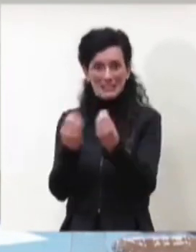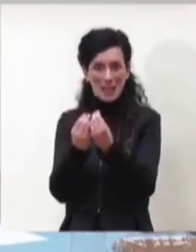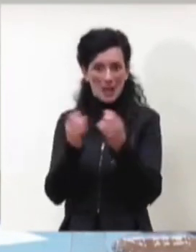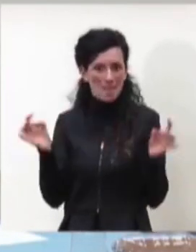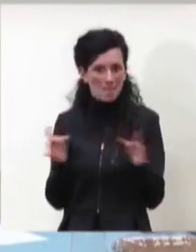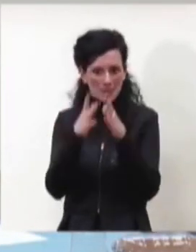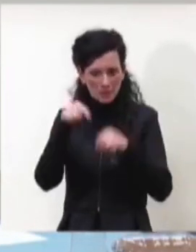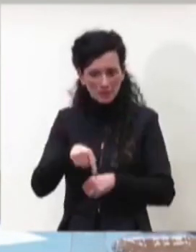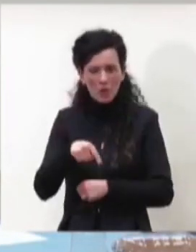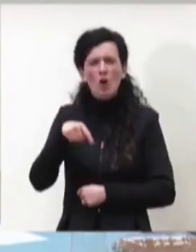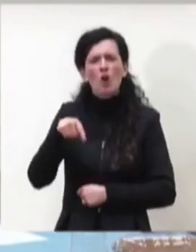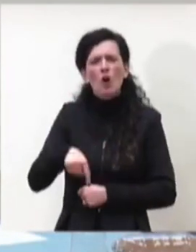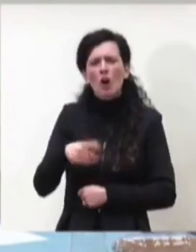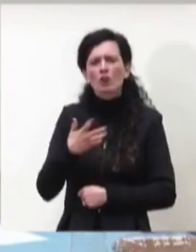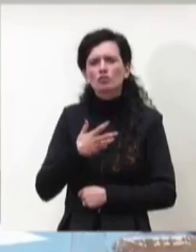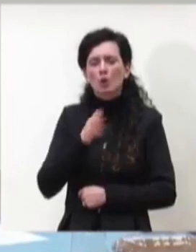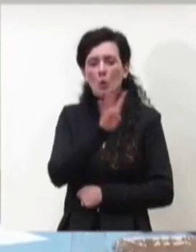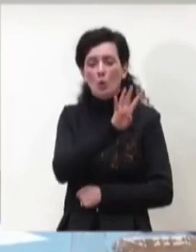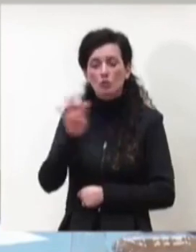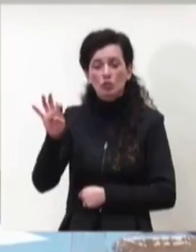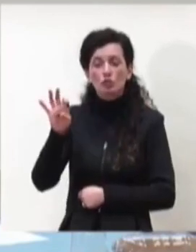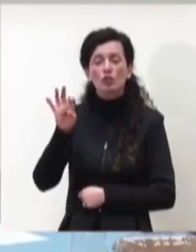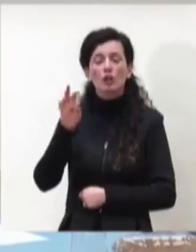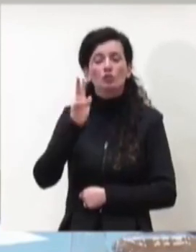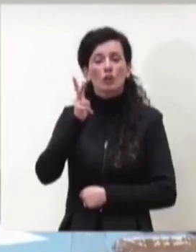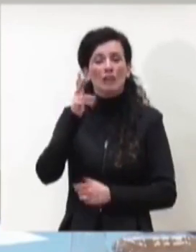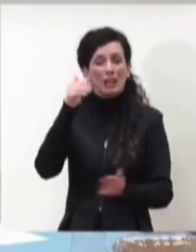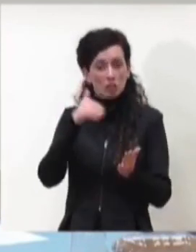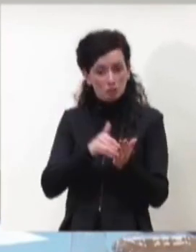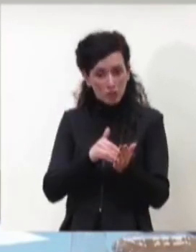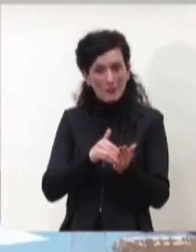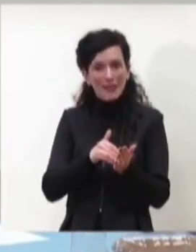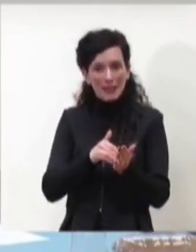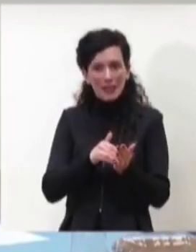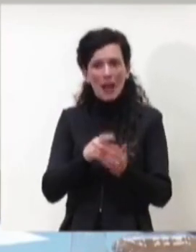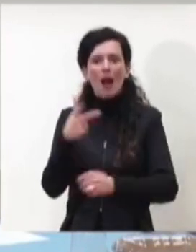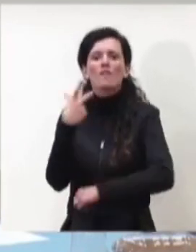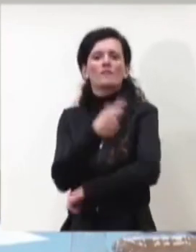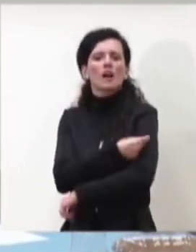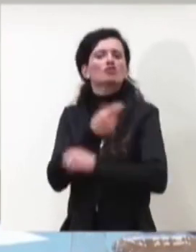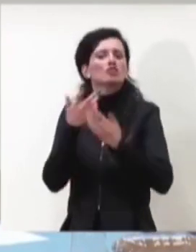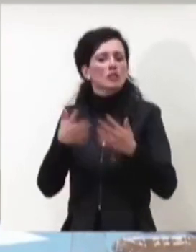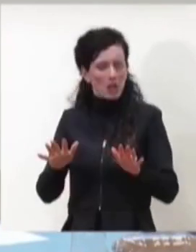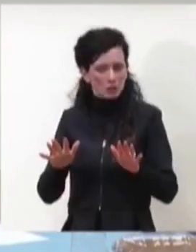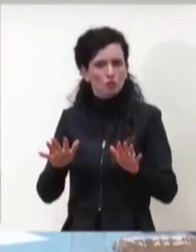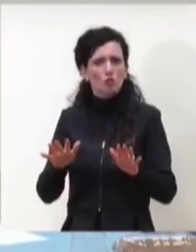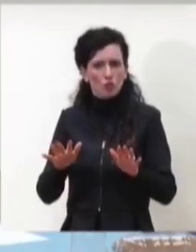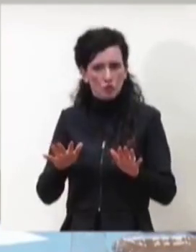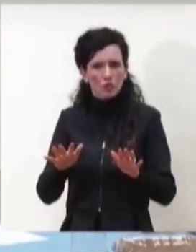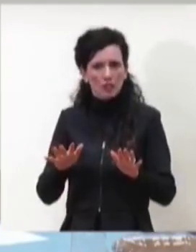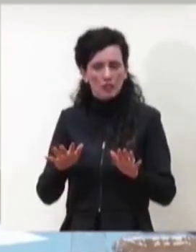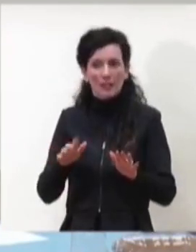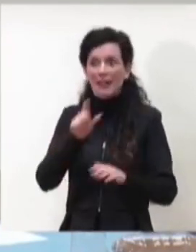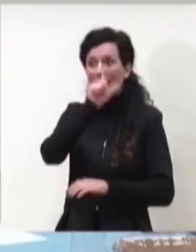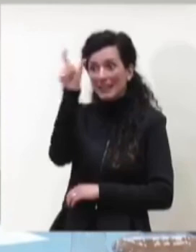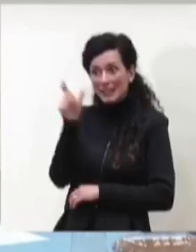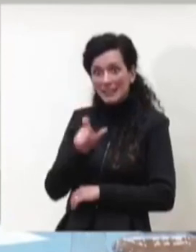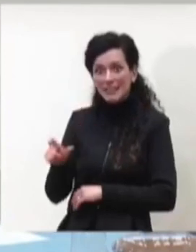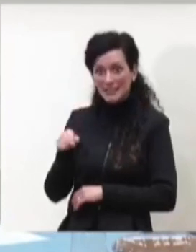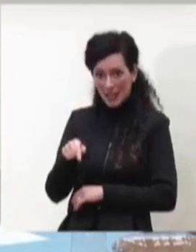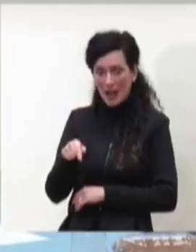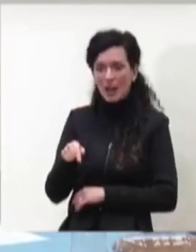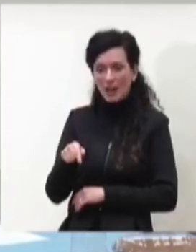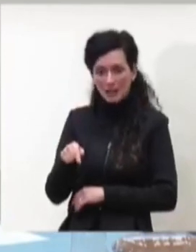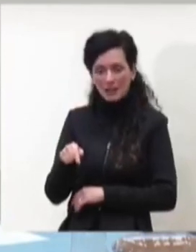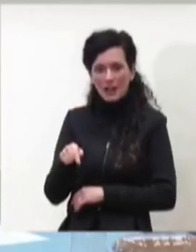413 mila vaccinazioni effettuate nel paese questo